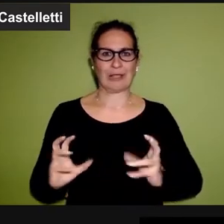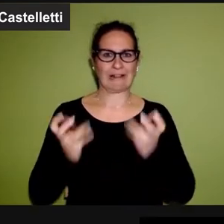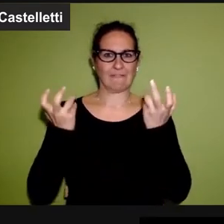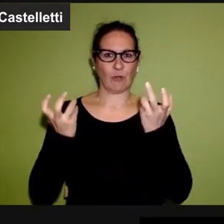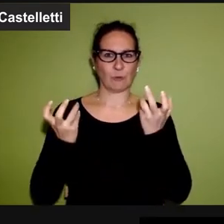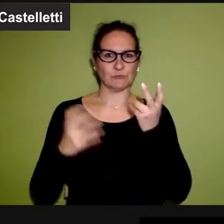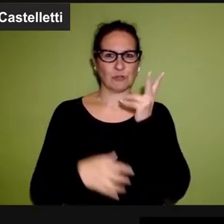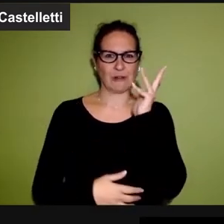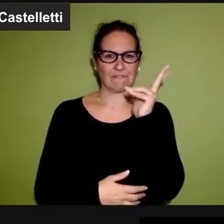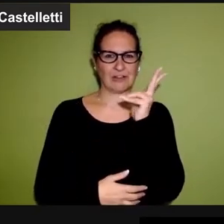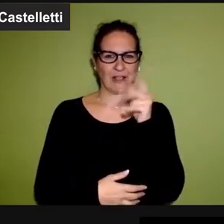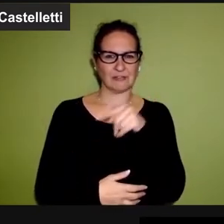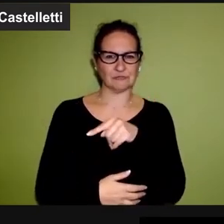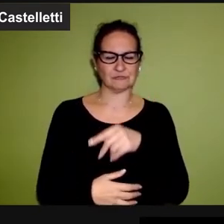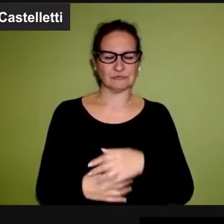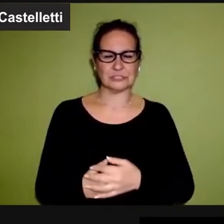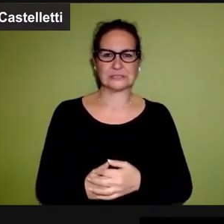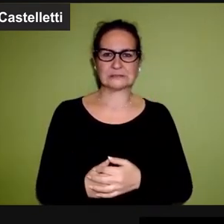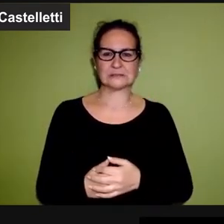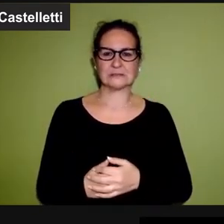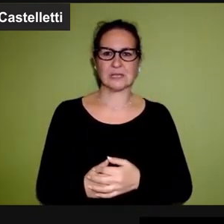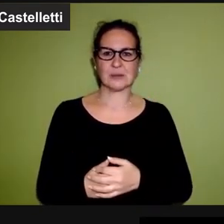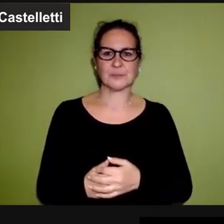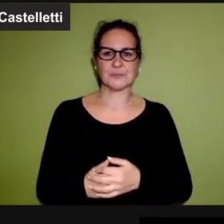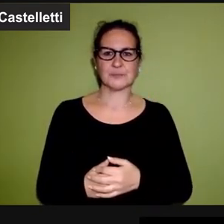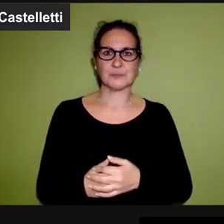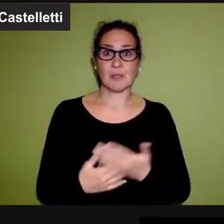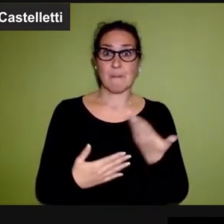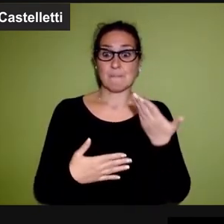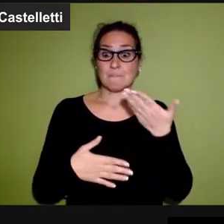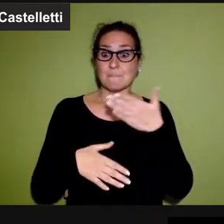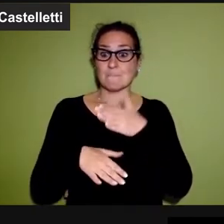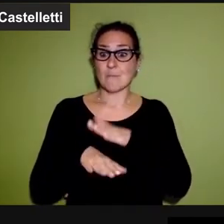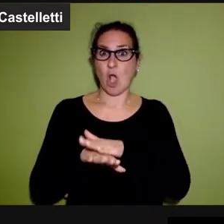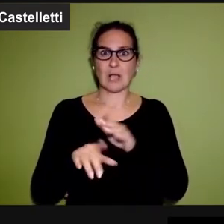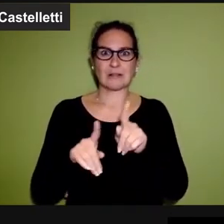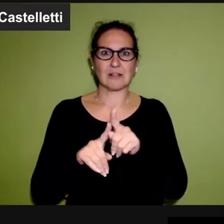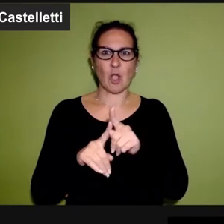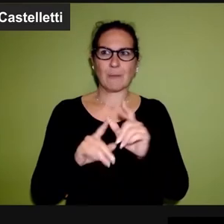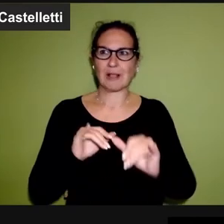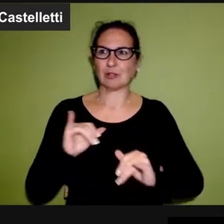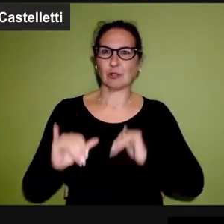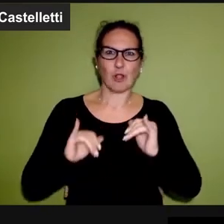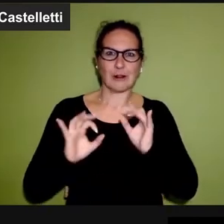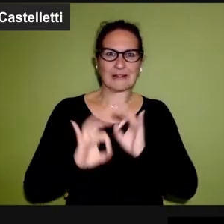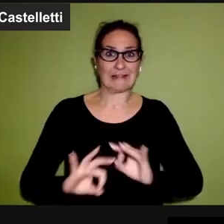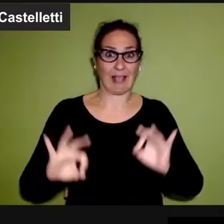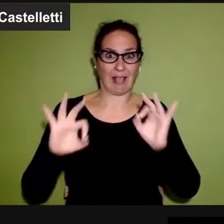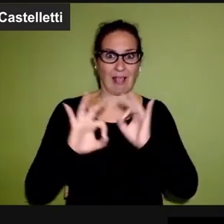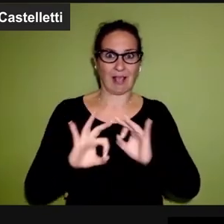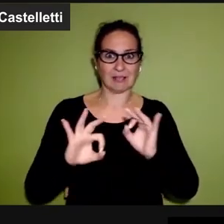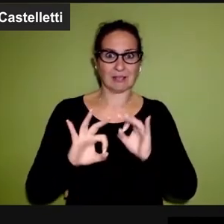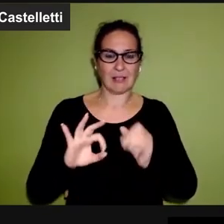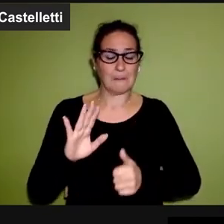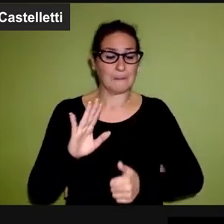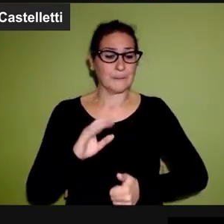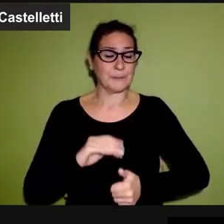la rivoluzione francese per rendere la morte appunto il più possibile indolore,